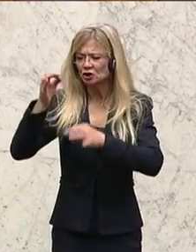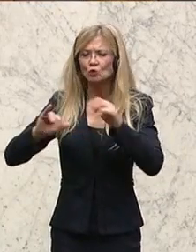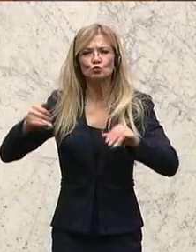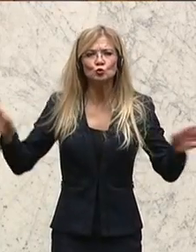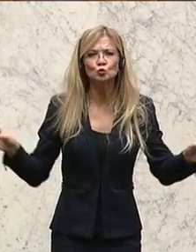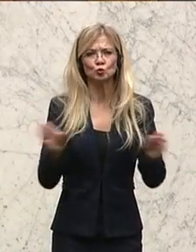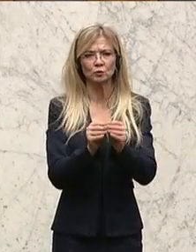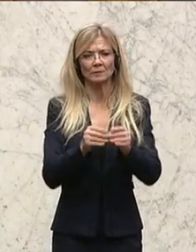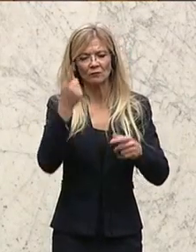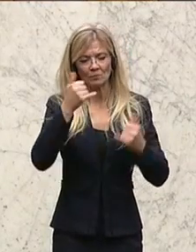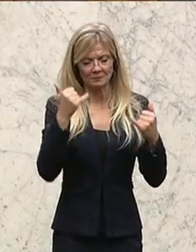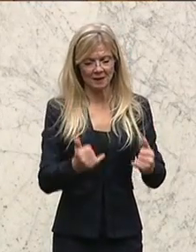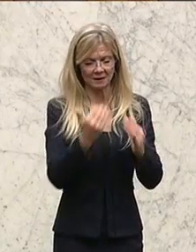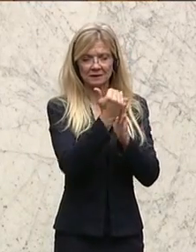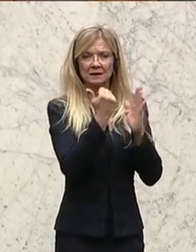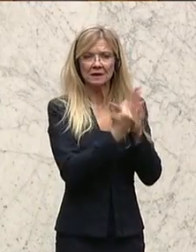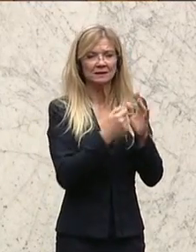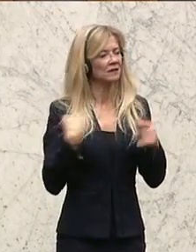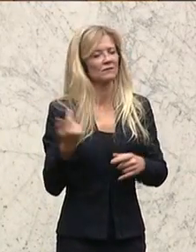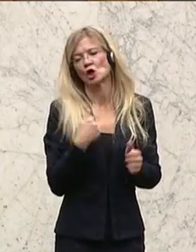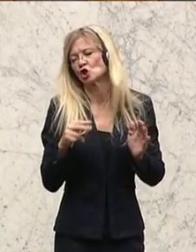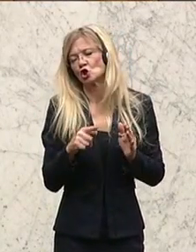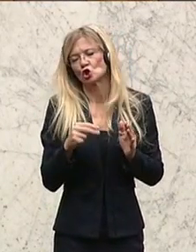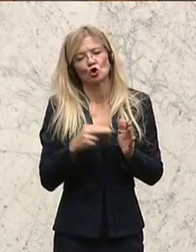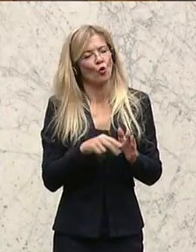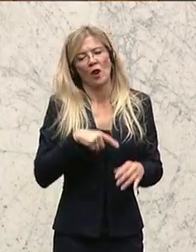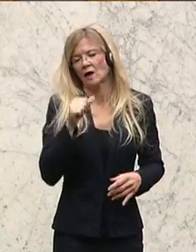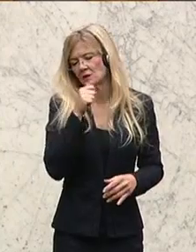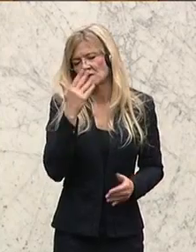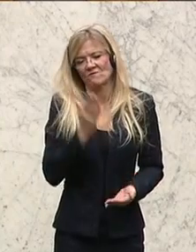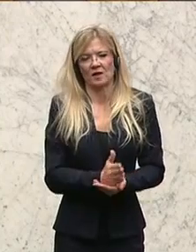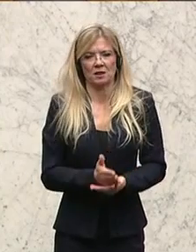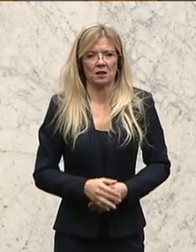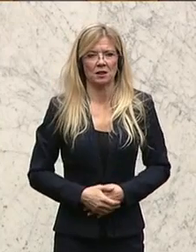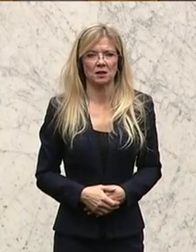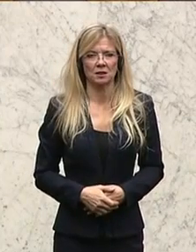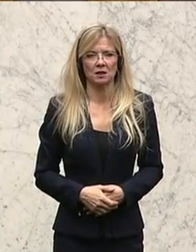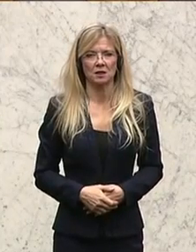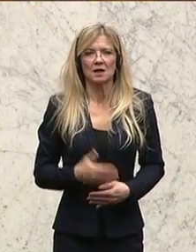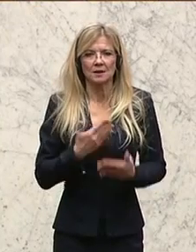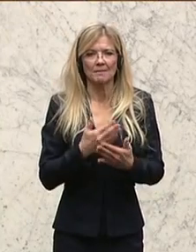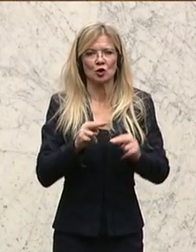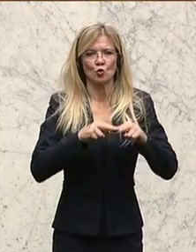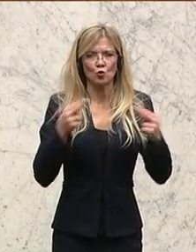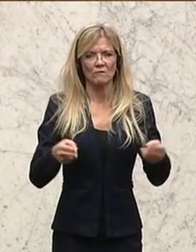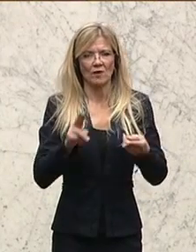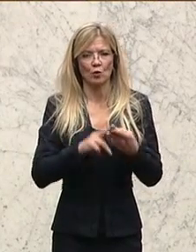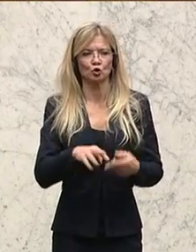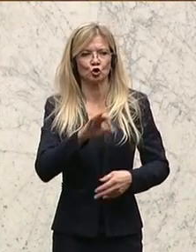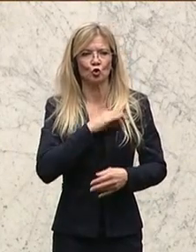werden wir noch lange nicht am Ende sein, um Unfälle und Tote im